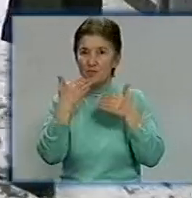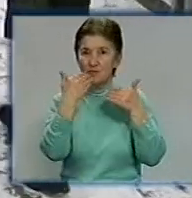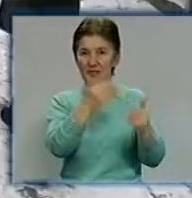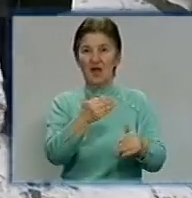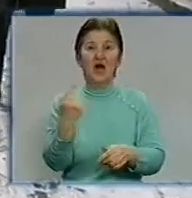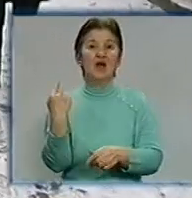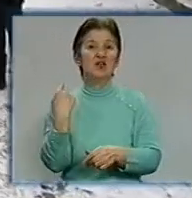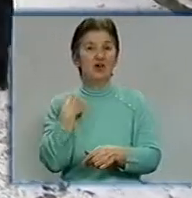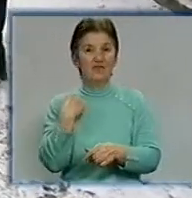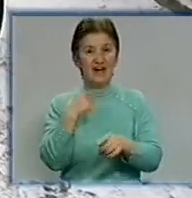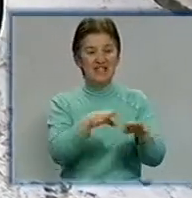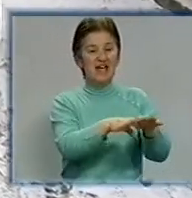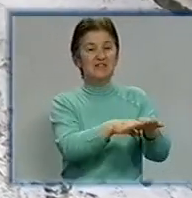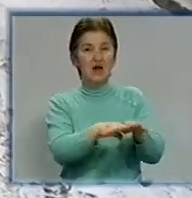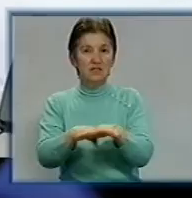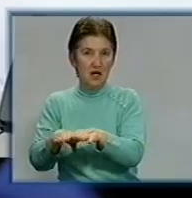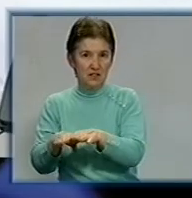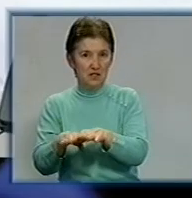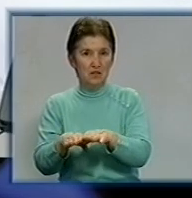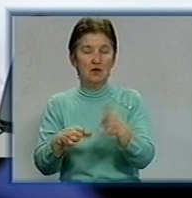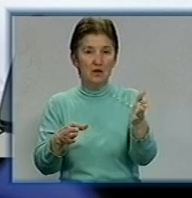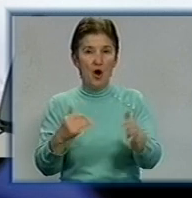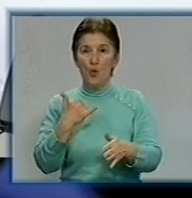Метрологію. Там таких аналізів не проводять.